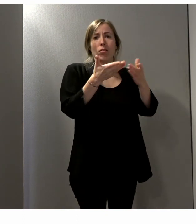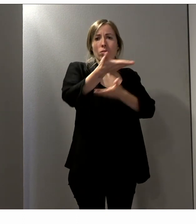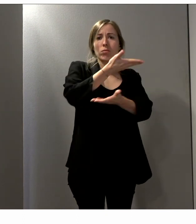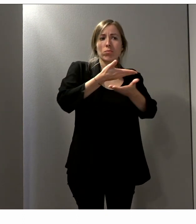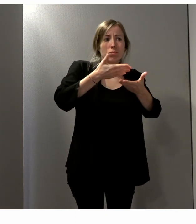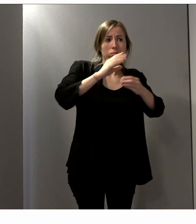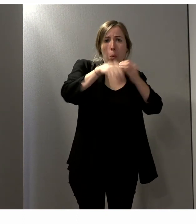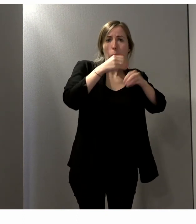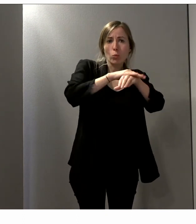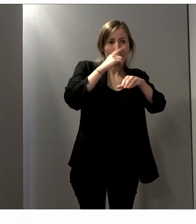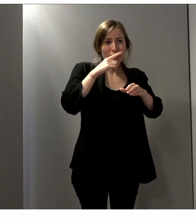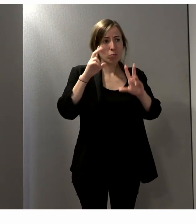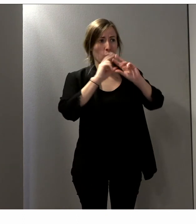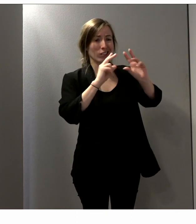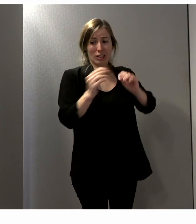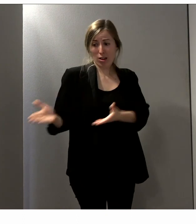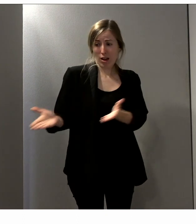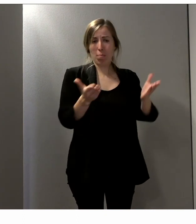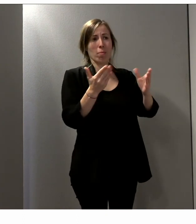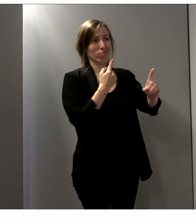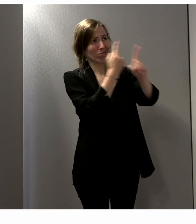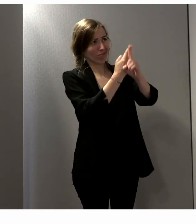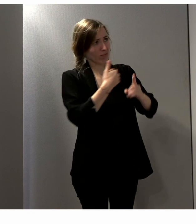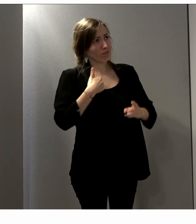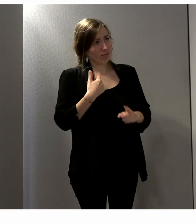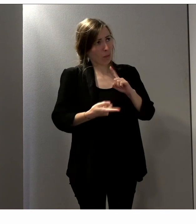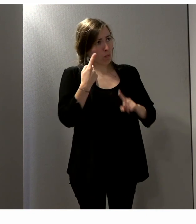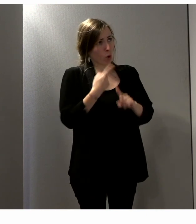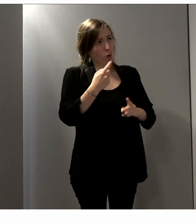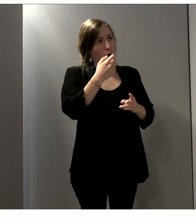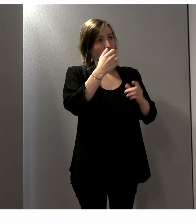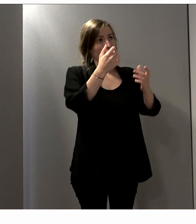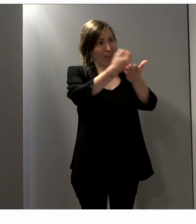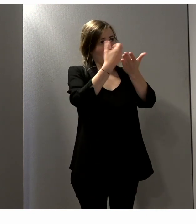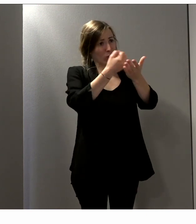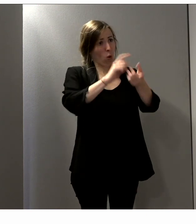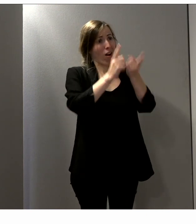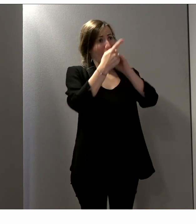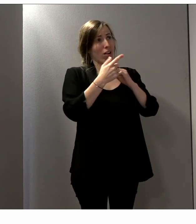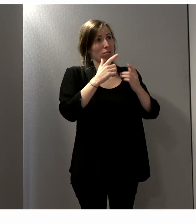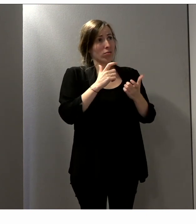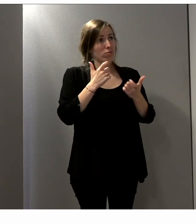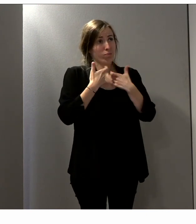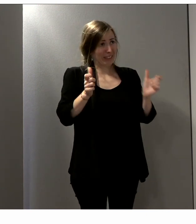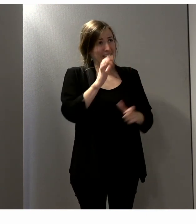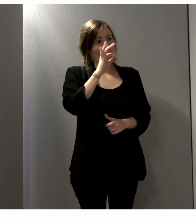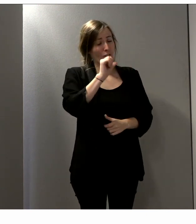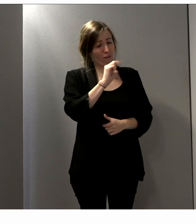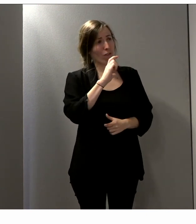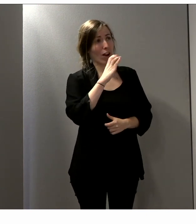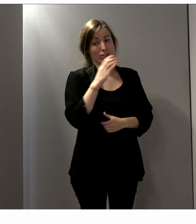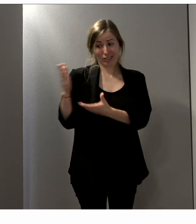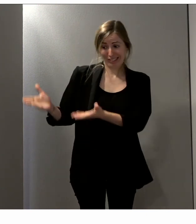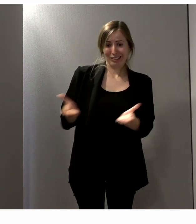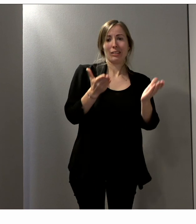expliquer à quel point c'était important que l'information leur soit communiquée en FALC. Donc, il y eu un travail de collaboration à ce niveau-là qui a été